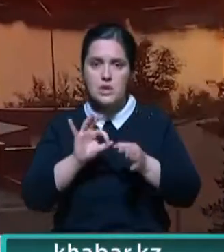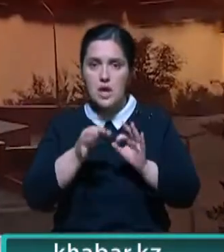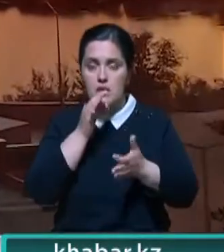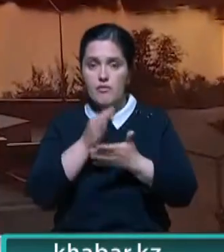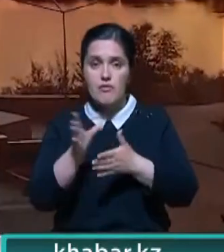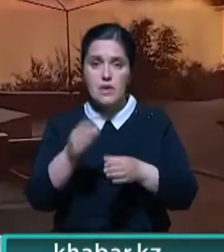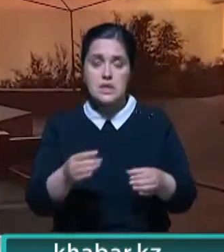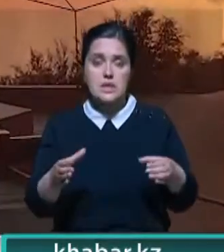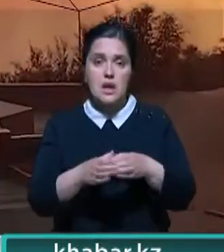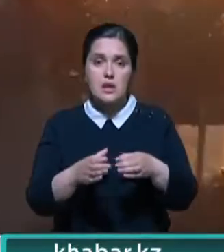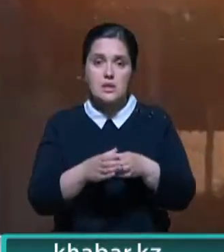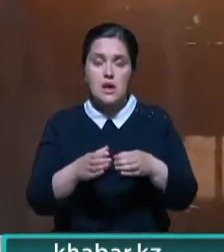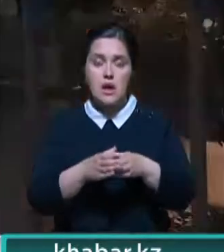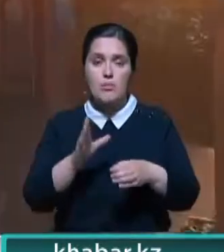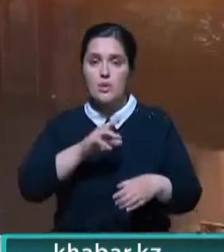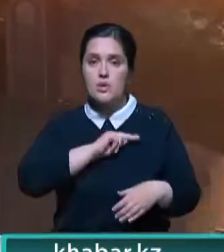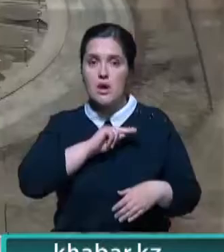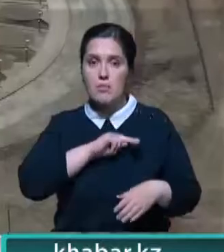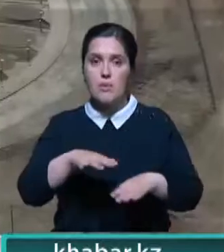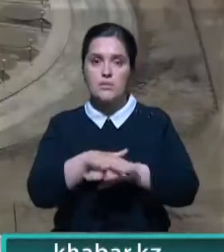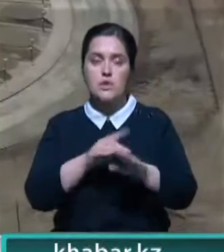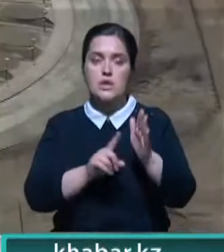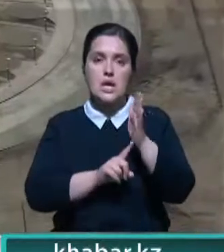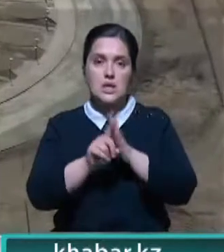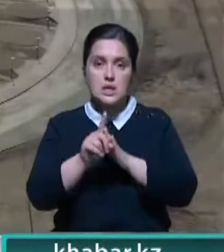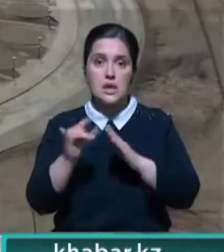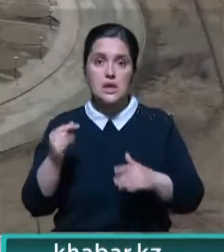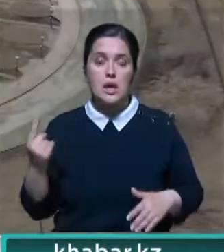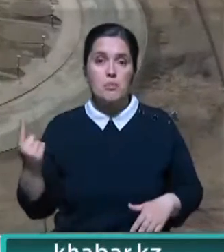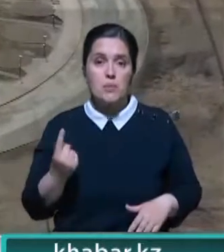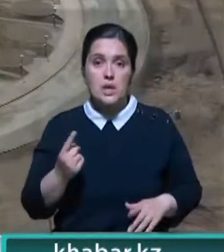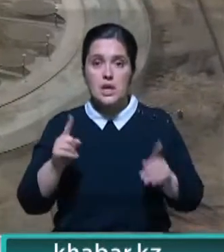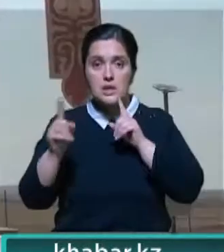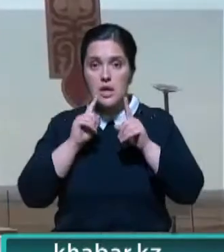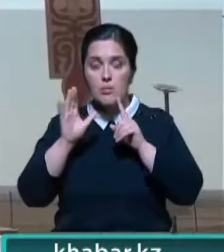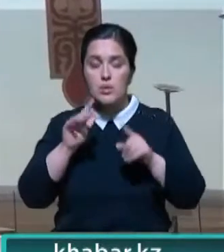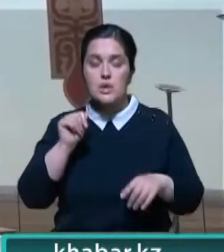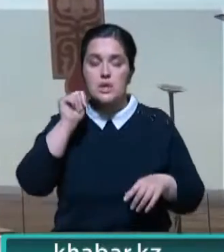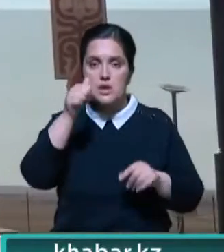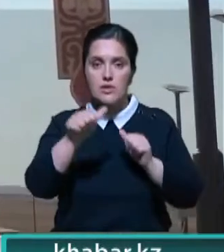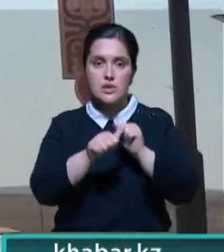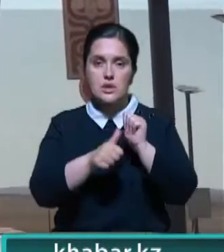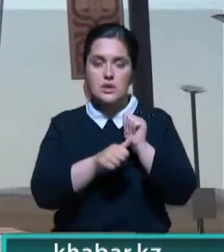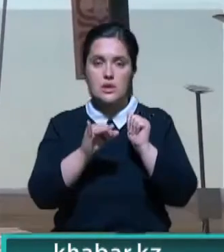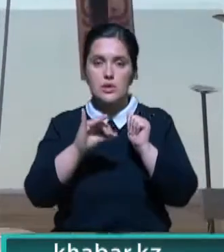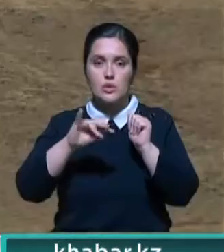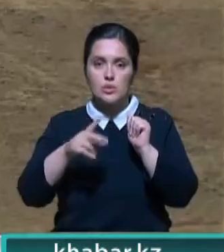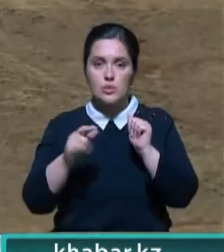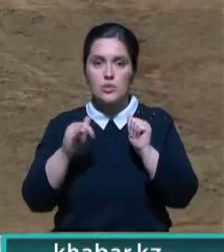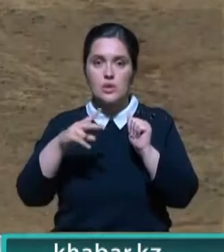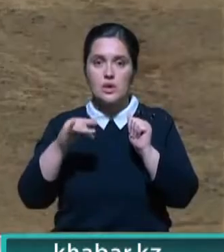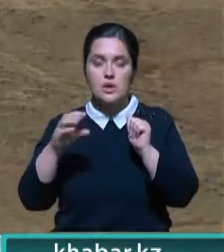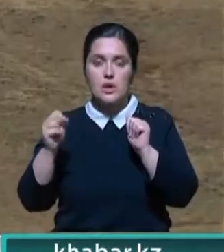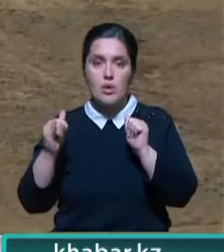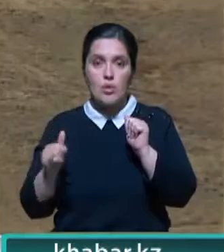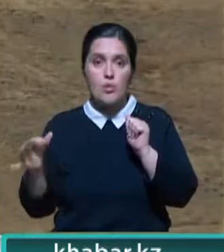состав Национального курултая будет работать на общественных началах. И первое заседание пройдет уже завтра, 16 июня, в Волутавской области.